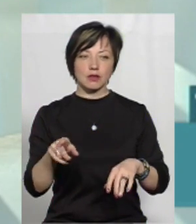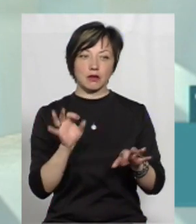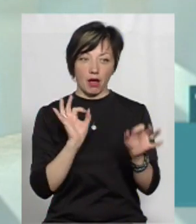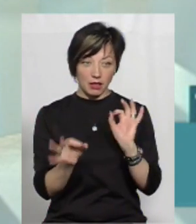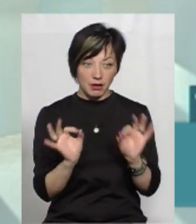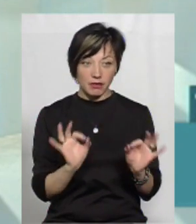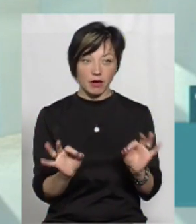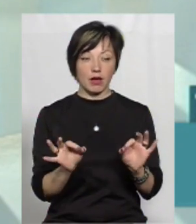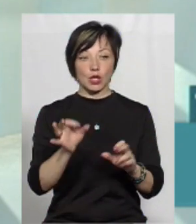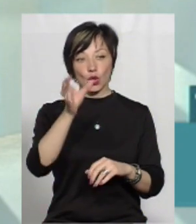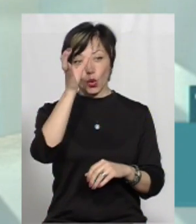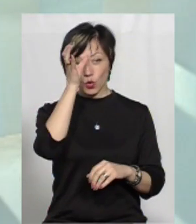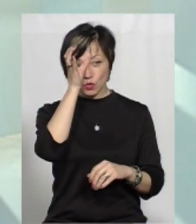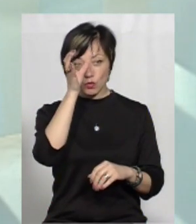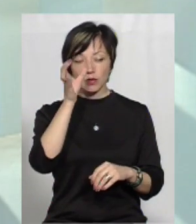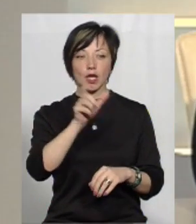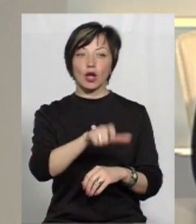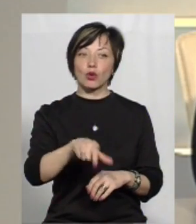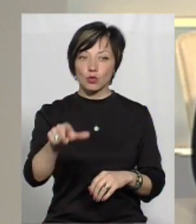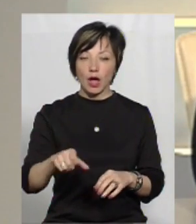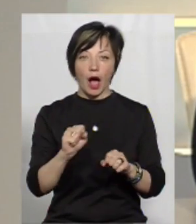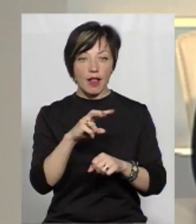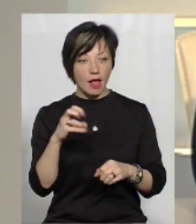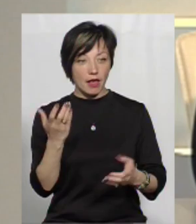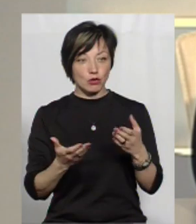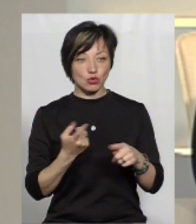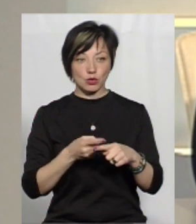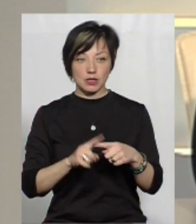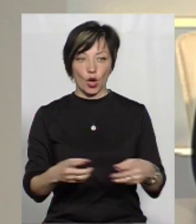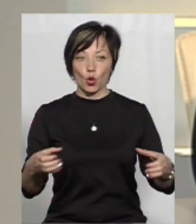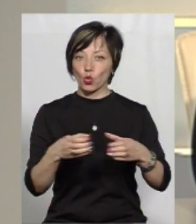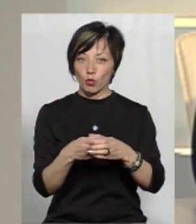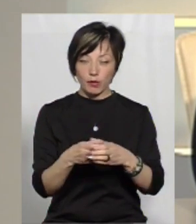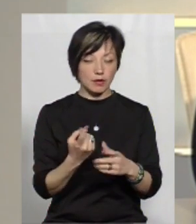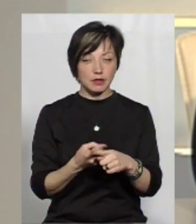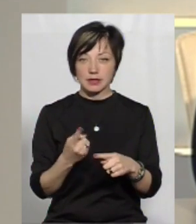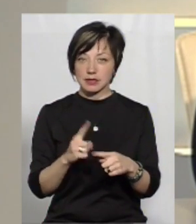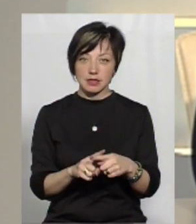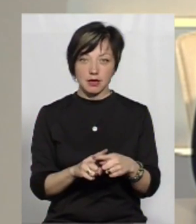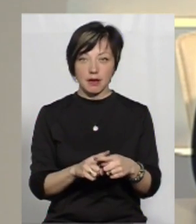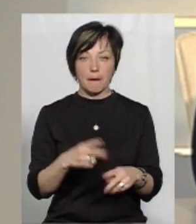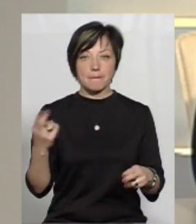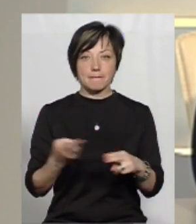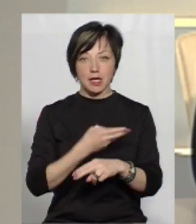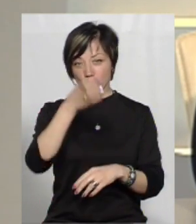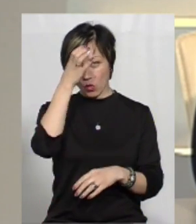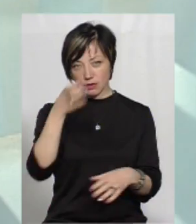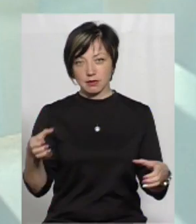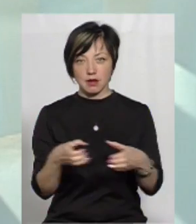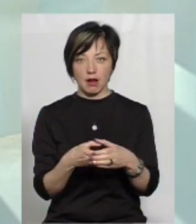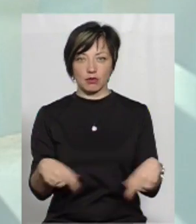адекватні, розумні люди. Але якщо це група, то це, безмозно, зграє